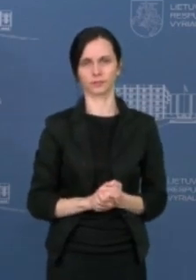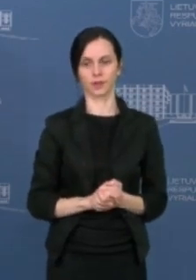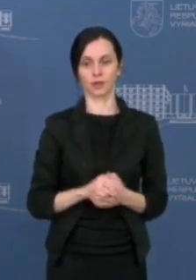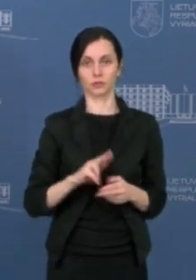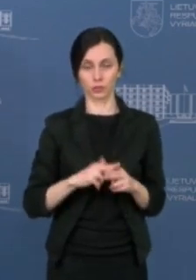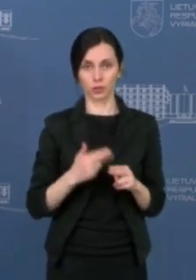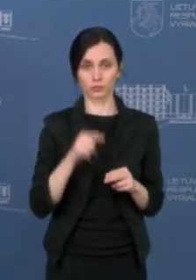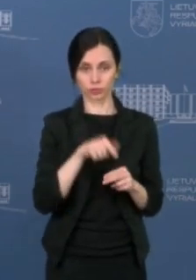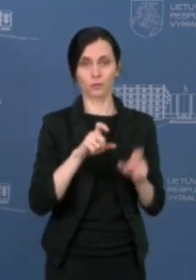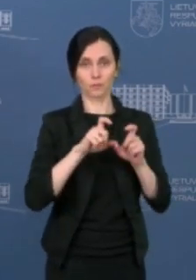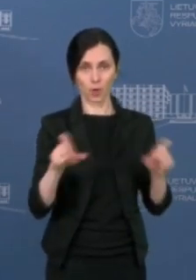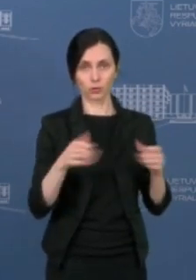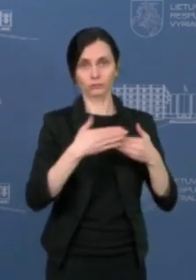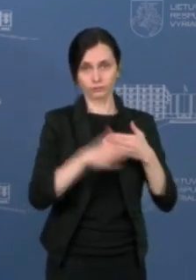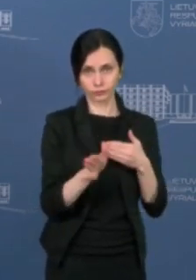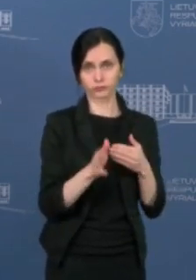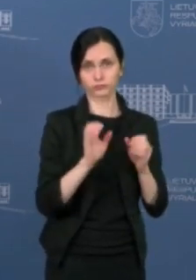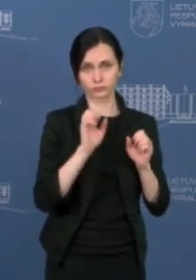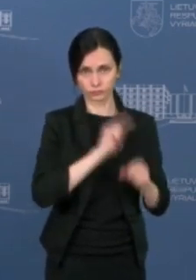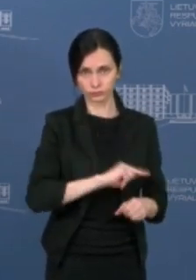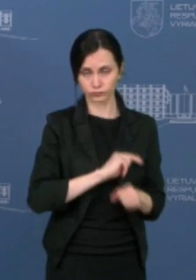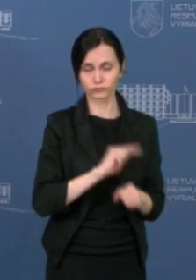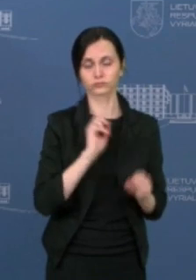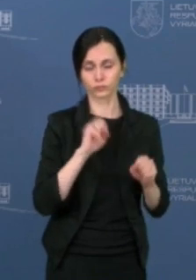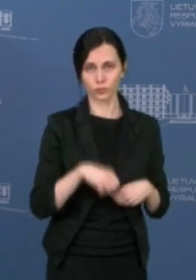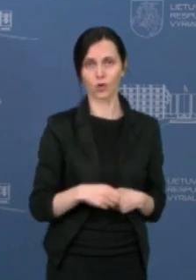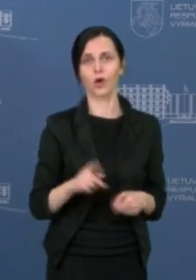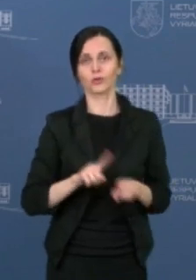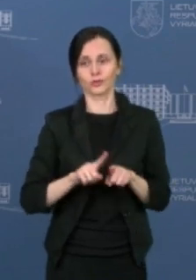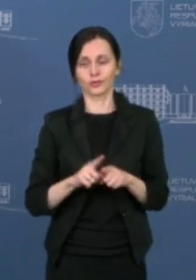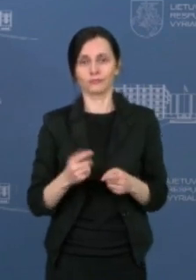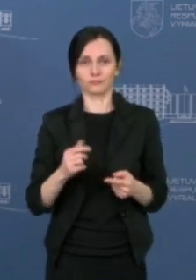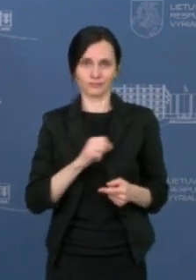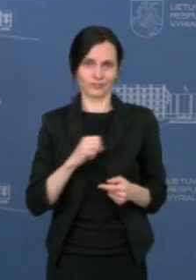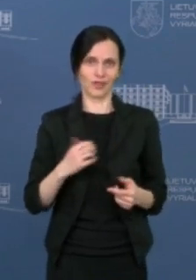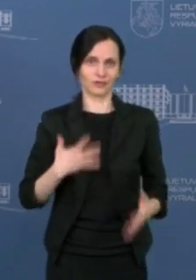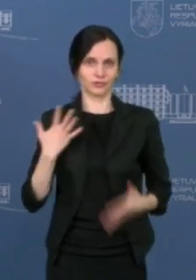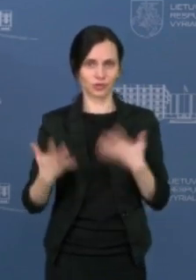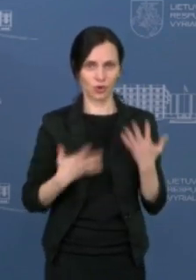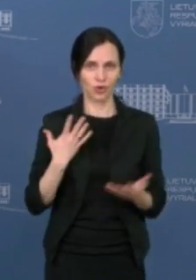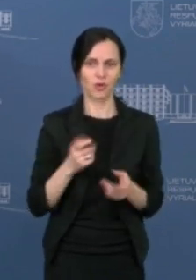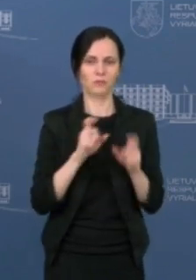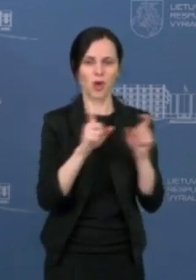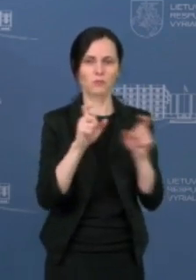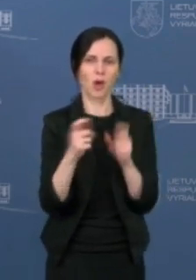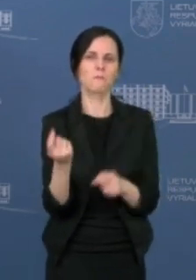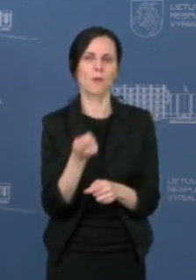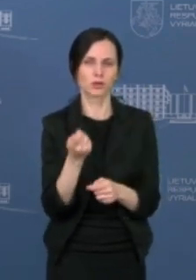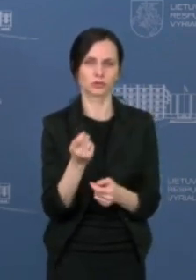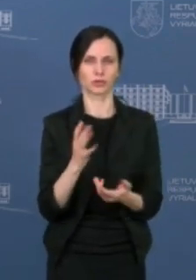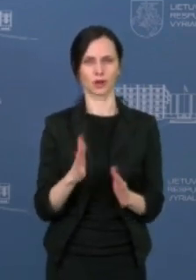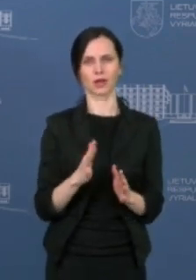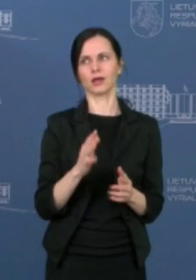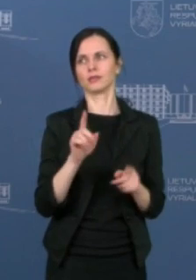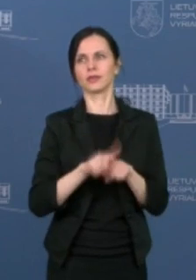parduotuvės jau galės veikti ir, na, džiaugiamės, jog nėra jau tiek ir mažai. Mes kalbame ir apie